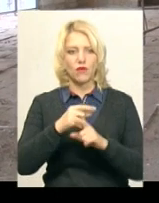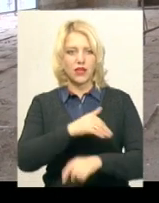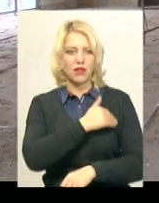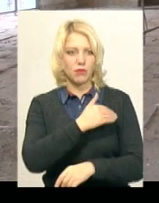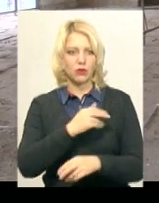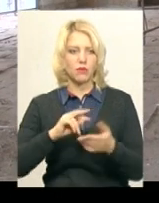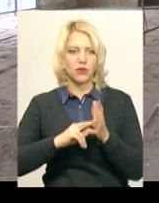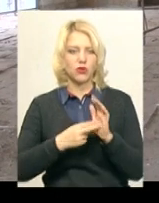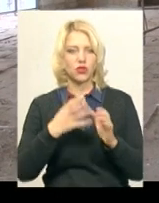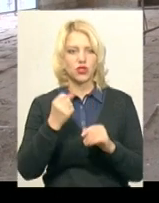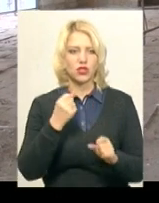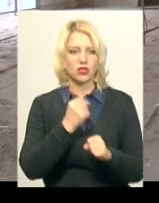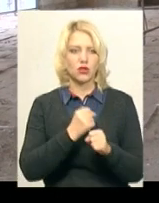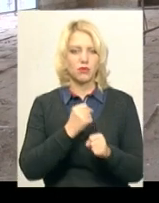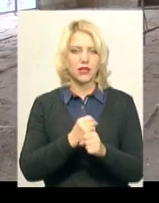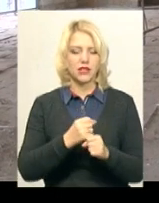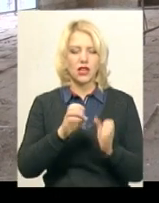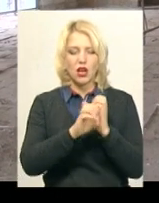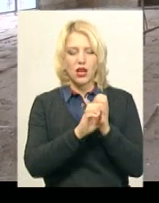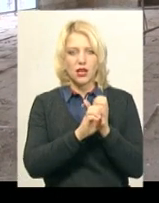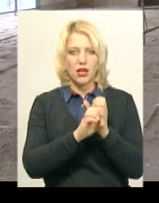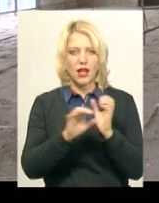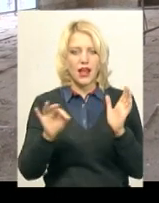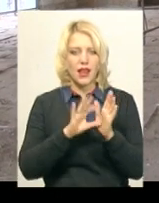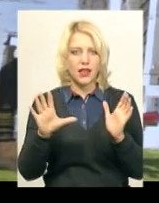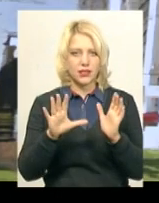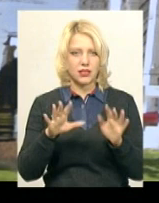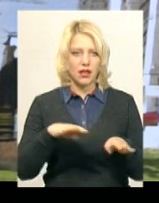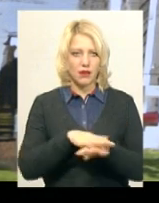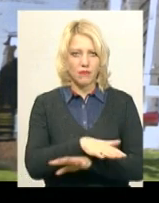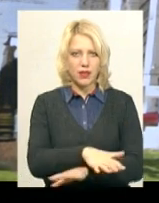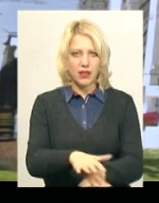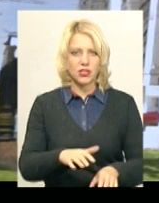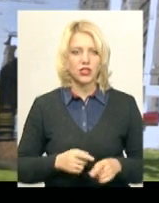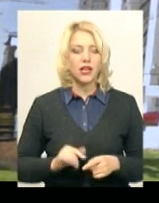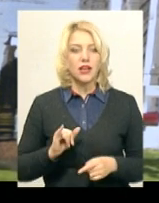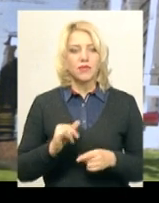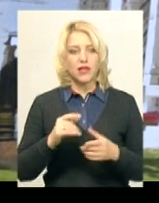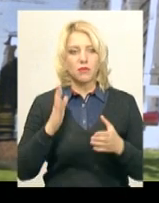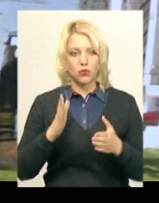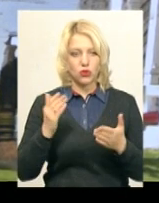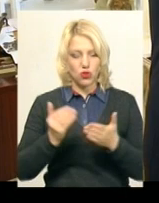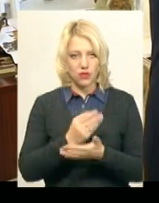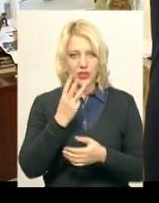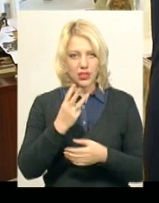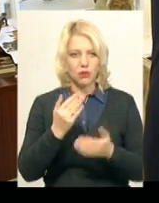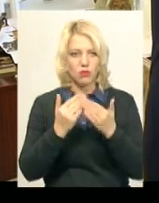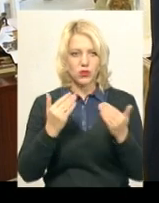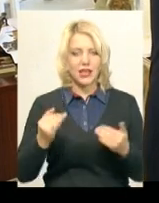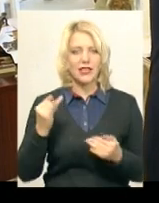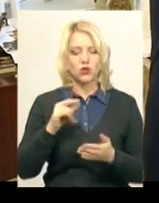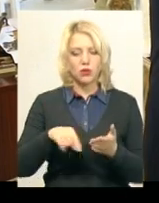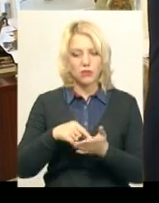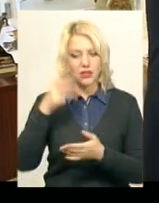плануємо за зиму ще зробити розводку електроенергії. У новому комплексі розмістяться три музеї – історії міста